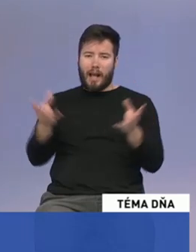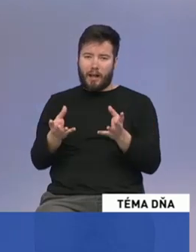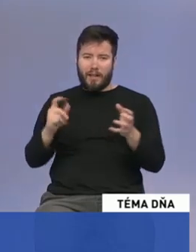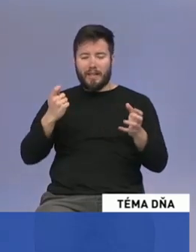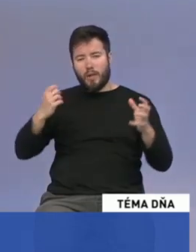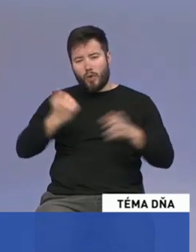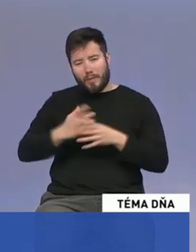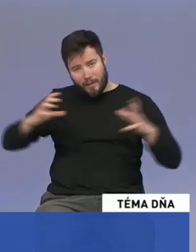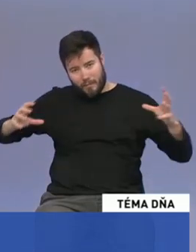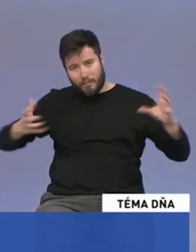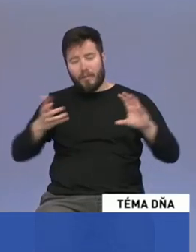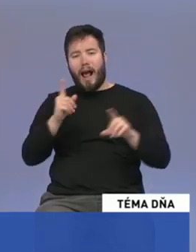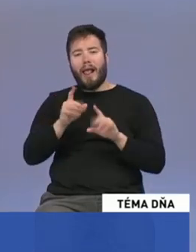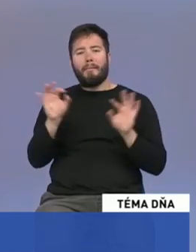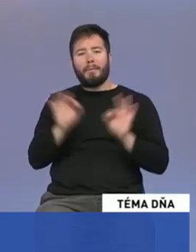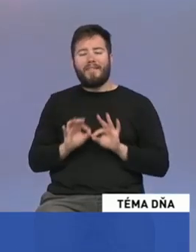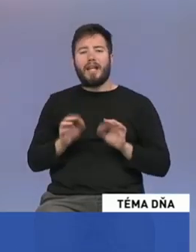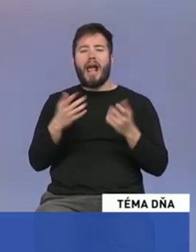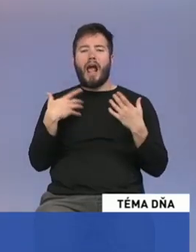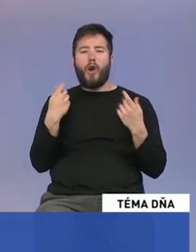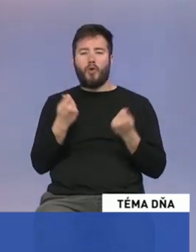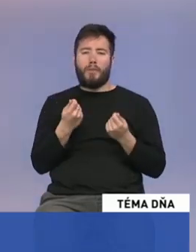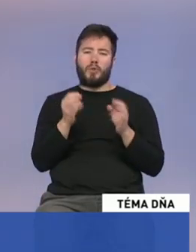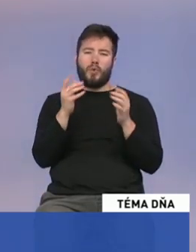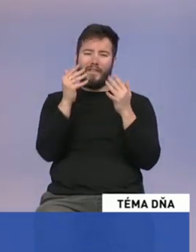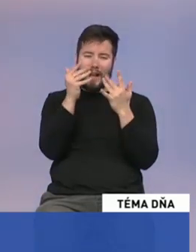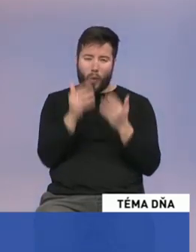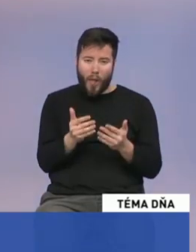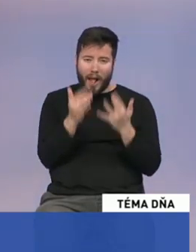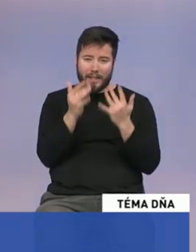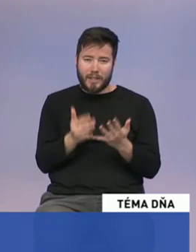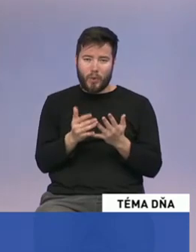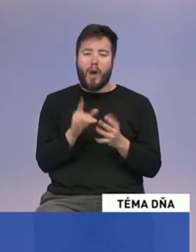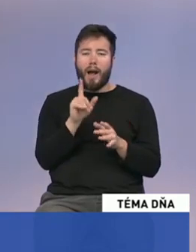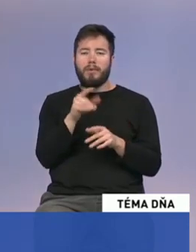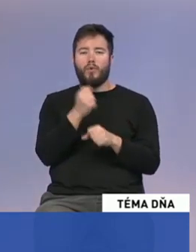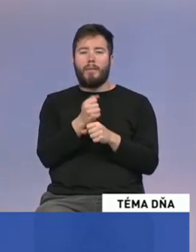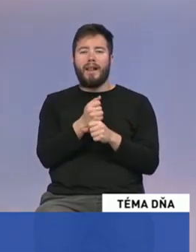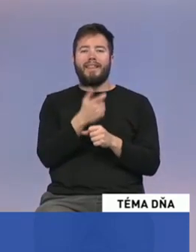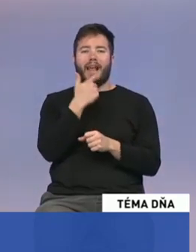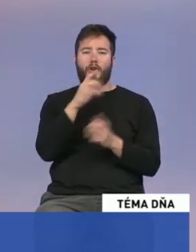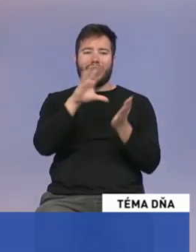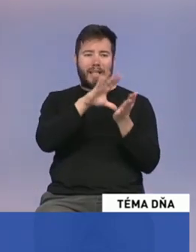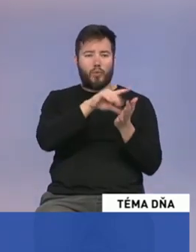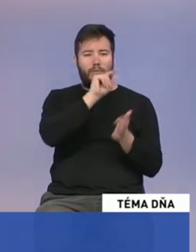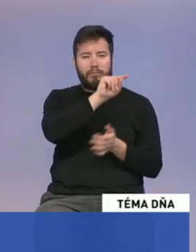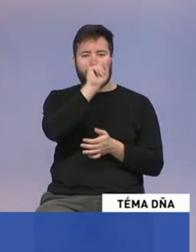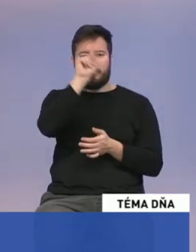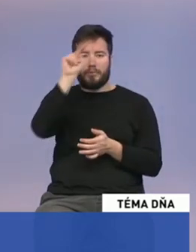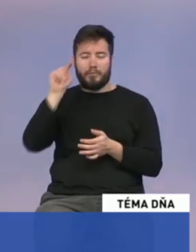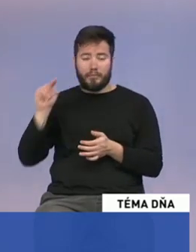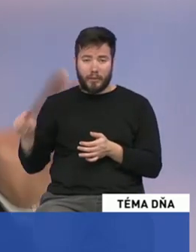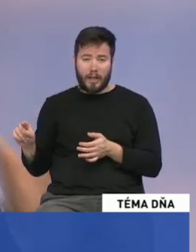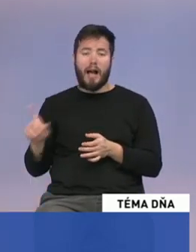ak teda majú byť vysokošpecializované a národné centrá, tak potom nemôžu variť z vody, ale musia mať tomu aj finančné prostriedky a musíme